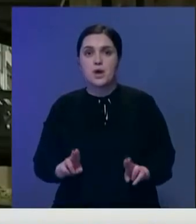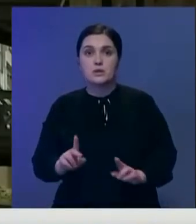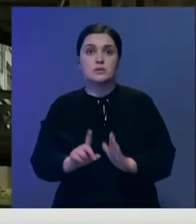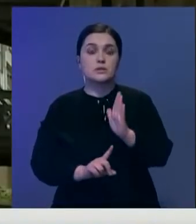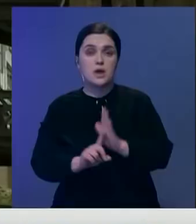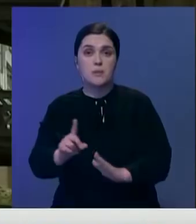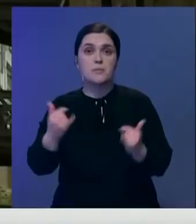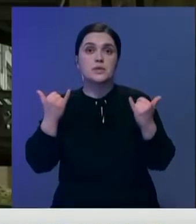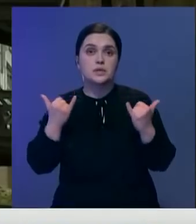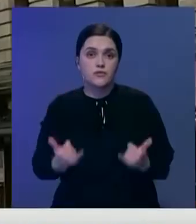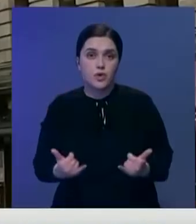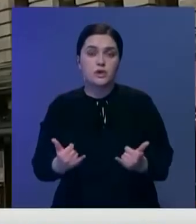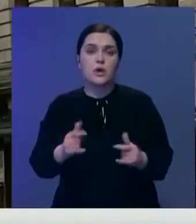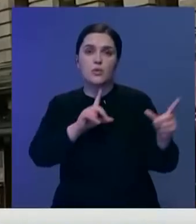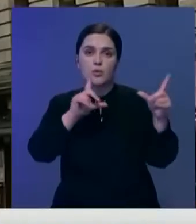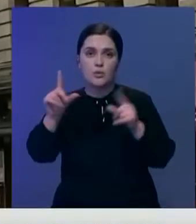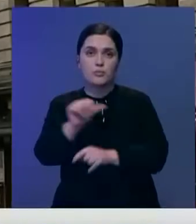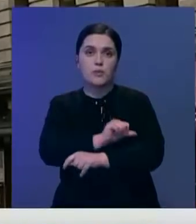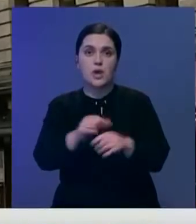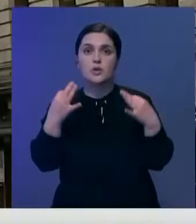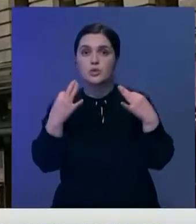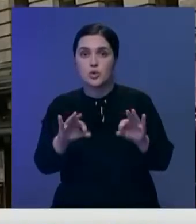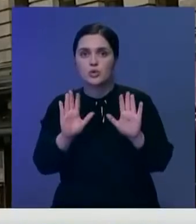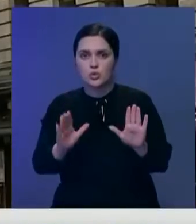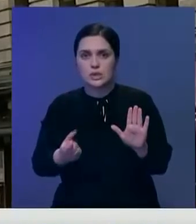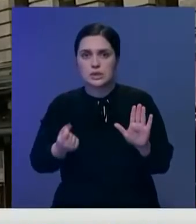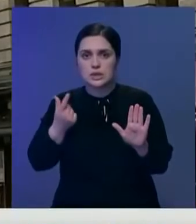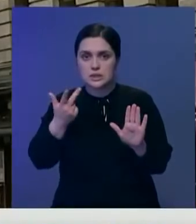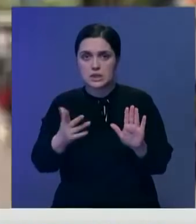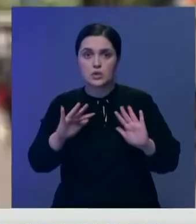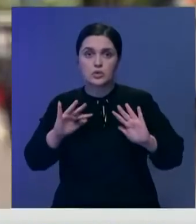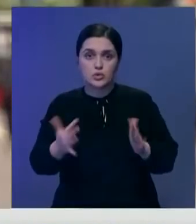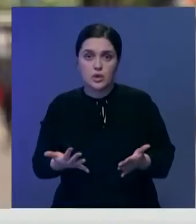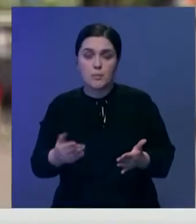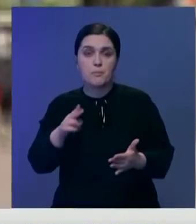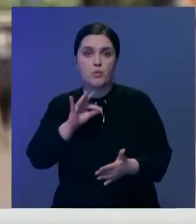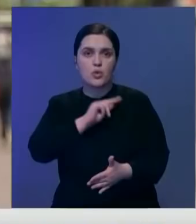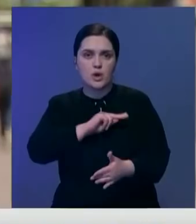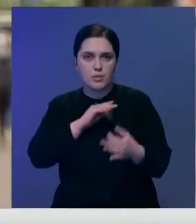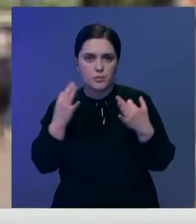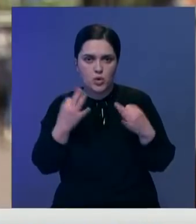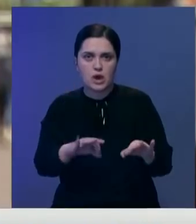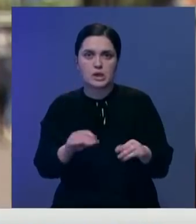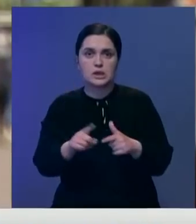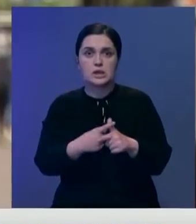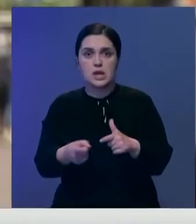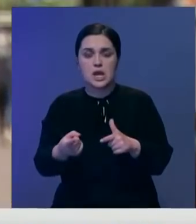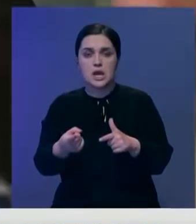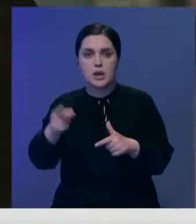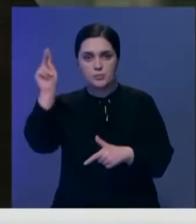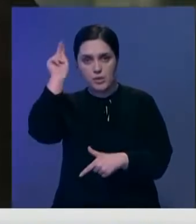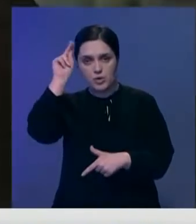вступает в силу сегодня. Покидать пределы страны разрешено только в нескольких случаях. Например, по работе или по учебе.